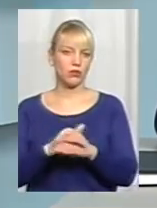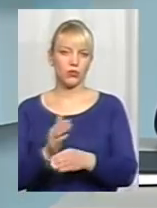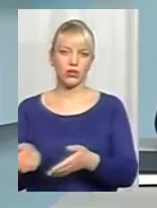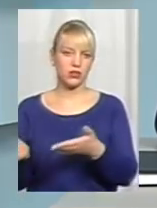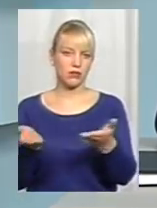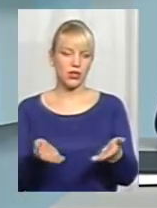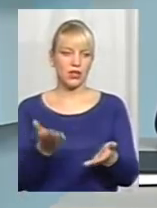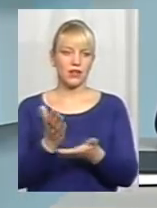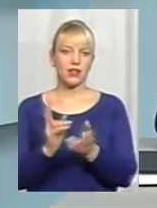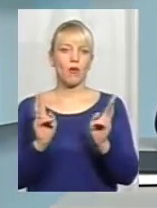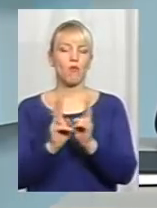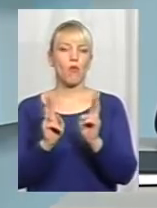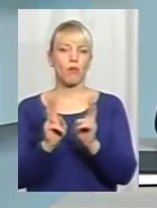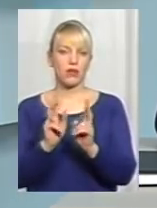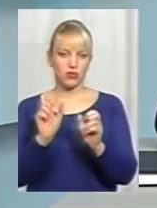побачення, які не даються.